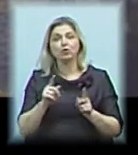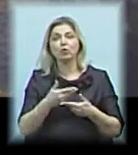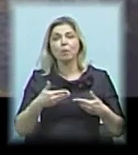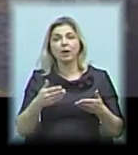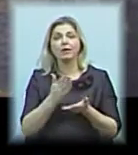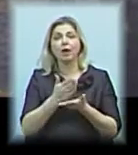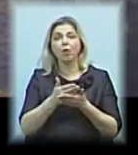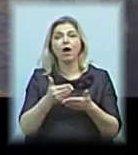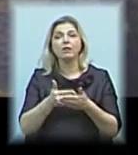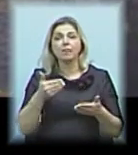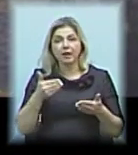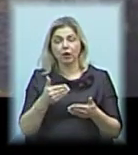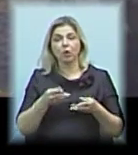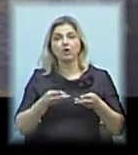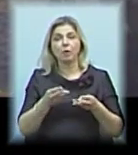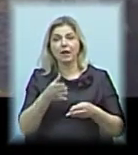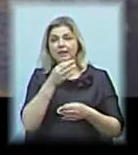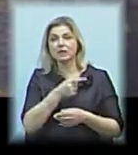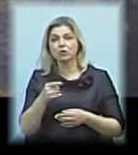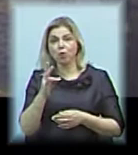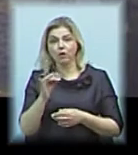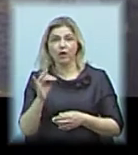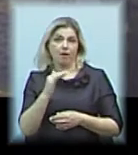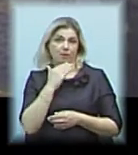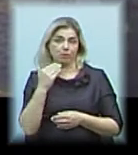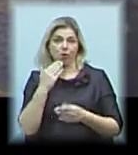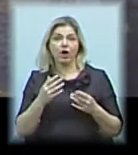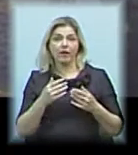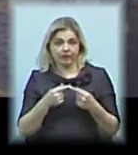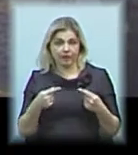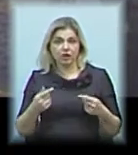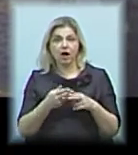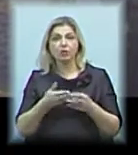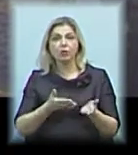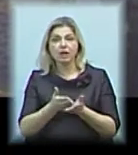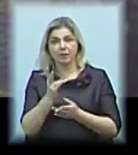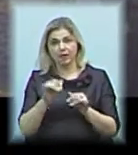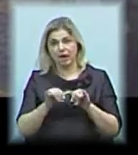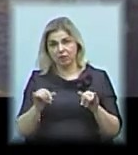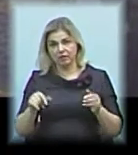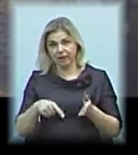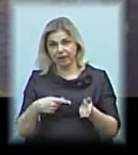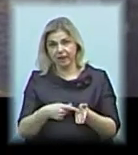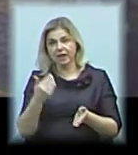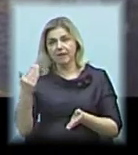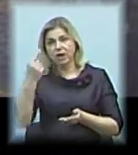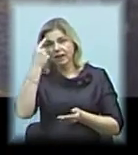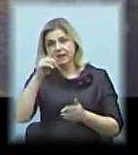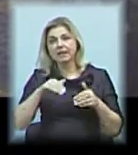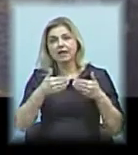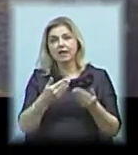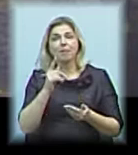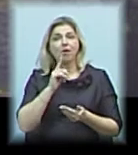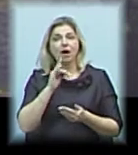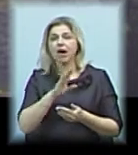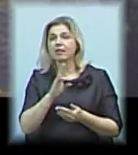напередодні опалювального сезону, та й взагалі багатьох речей, які направлені на розвиток міста. Його ініціатива поки не